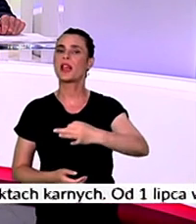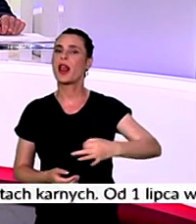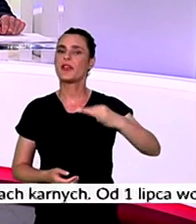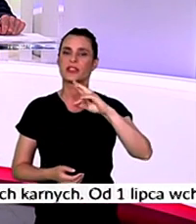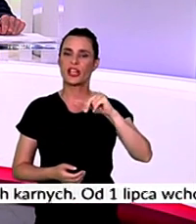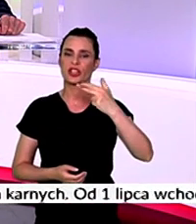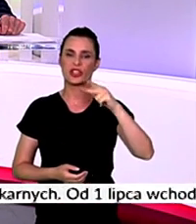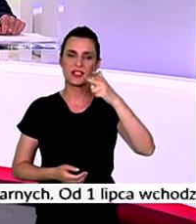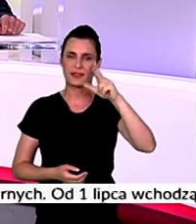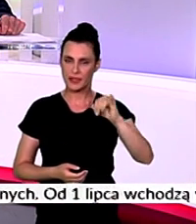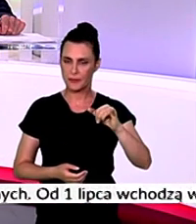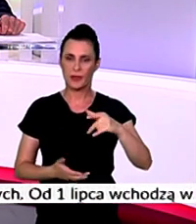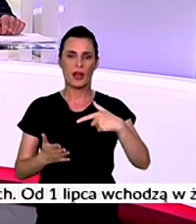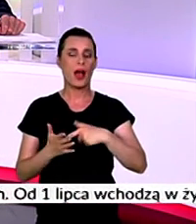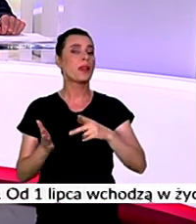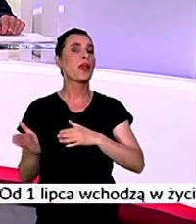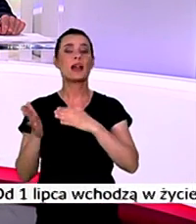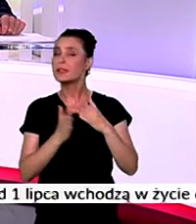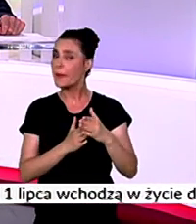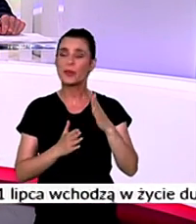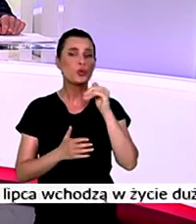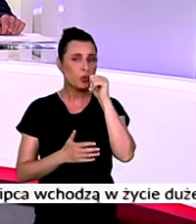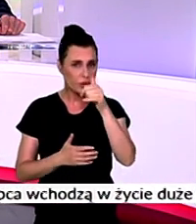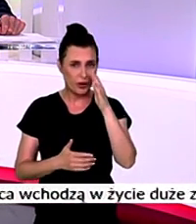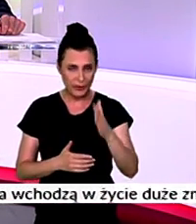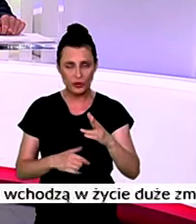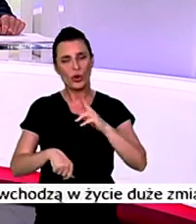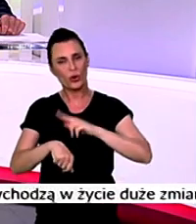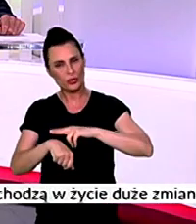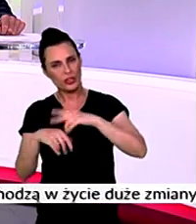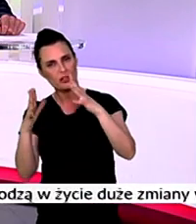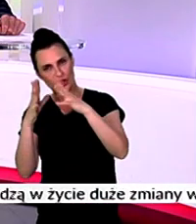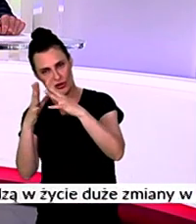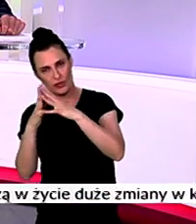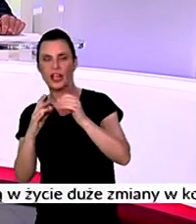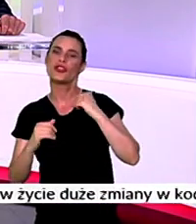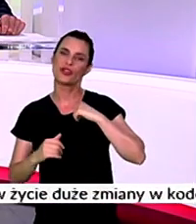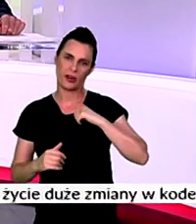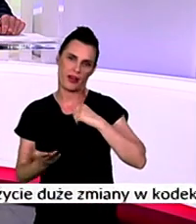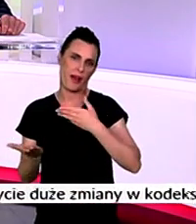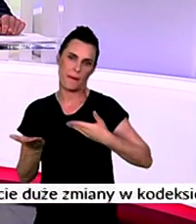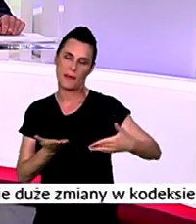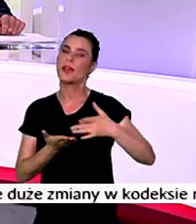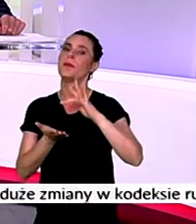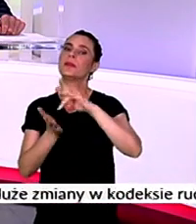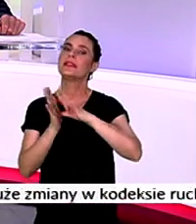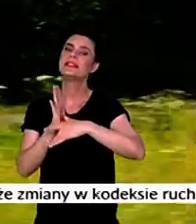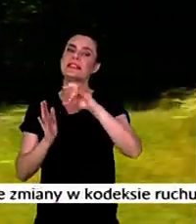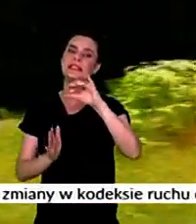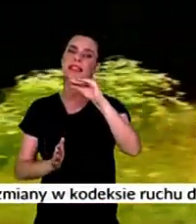nas wspaniała wyprawa. Jej kolejna odsłona już jutro, od godziny 10.00. Czekamy na Państwa w Serocku.